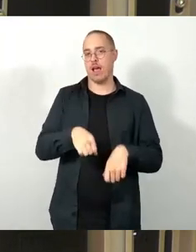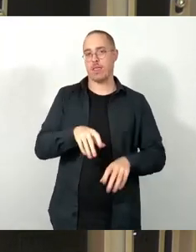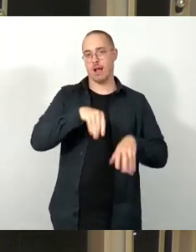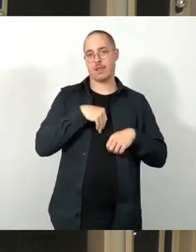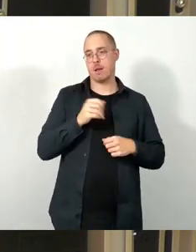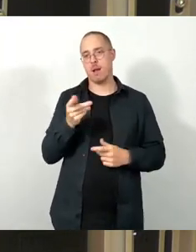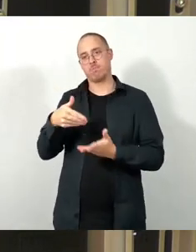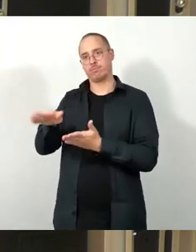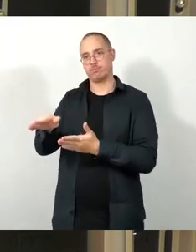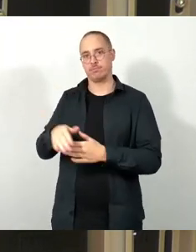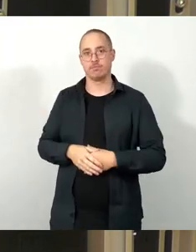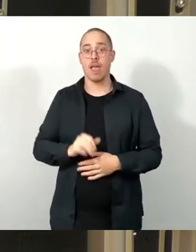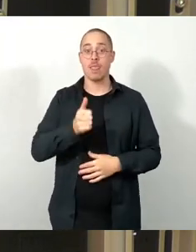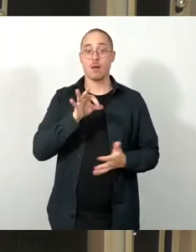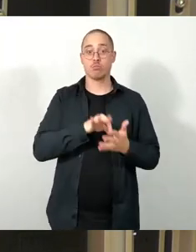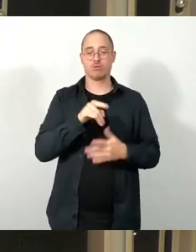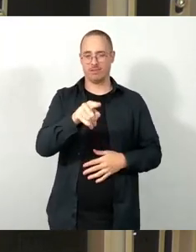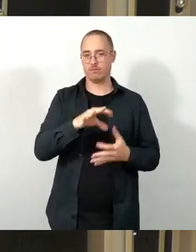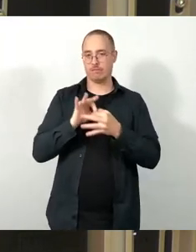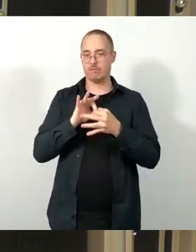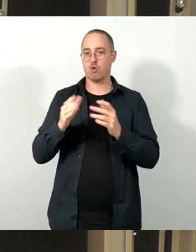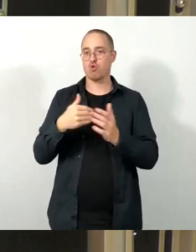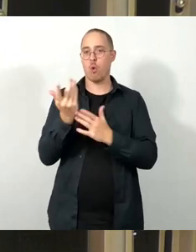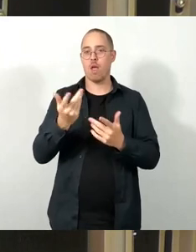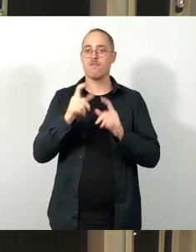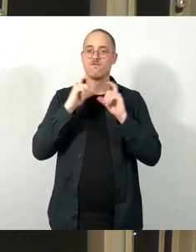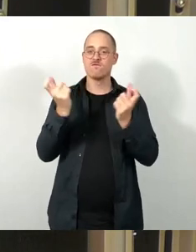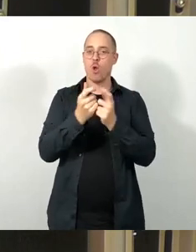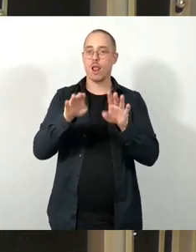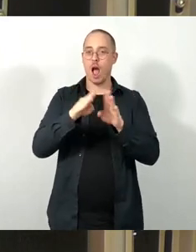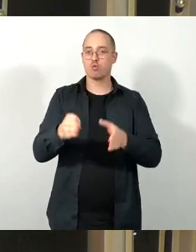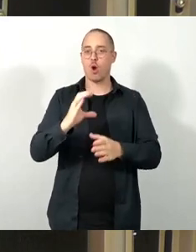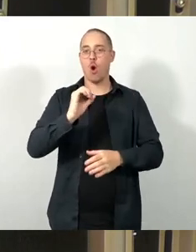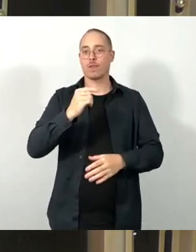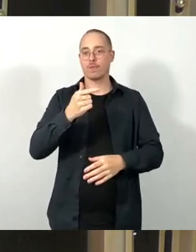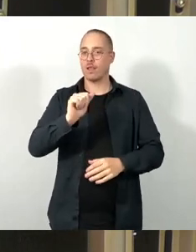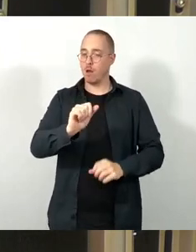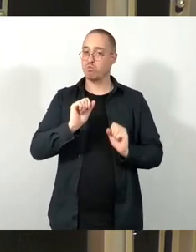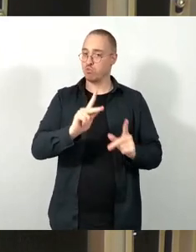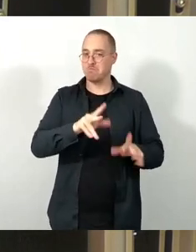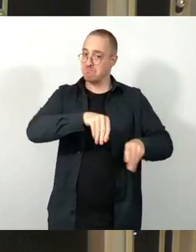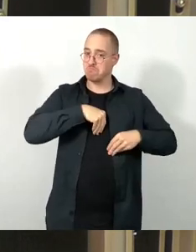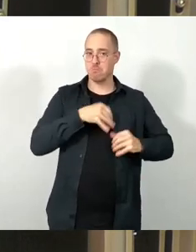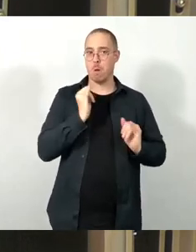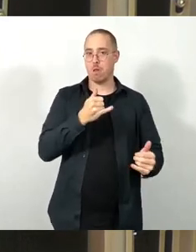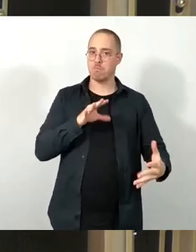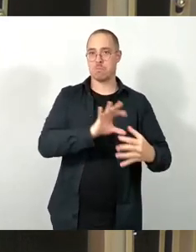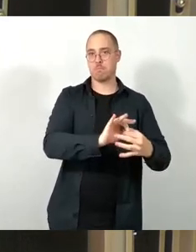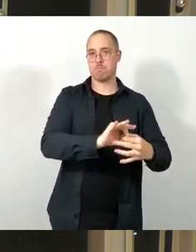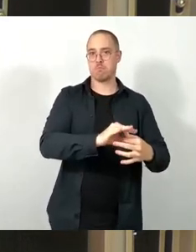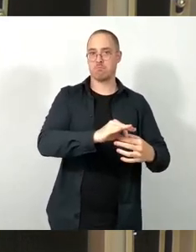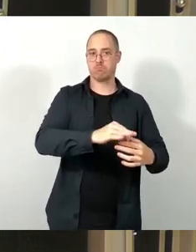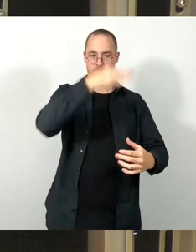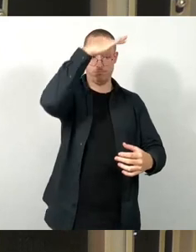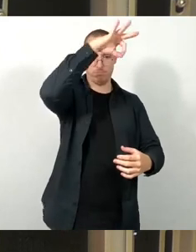Volkshauses Kotter gehen wir sehr gern mit. Allerdings würden wir noch einen Zusatz bei Punkt 2, bei unserem